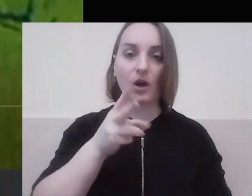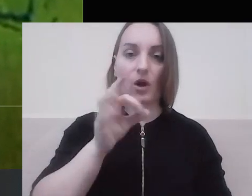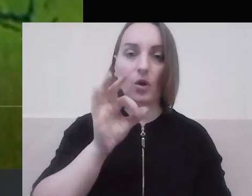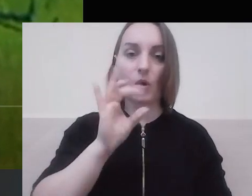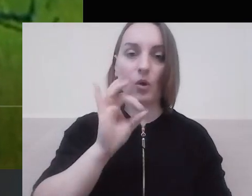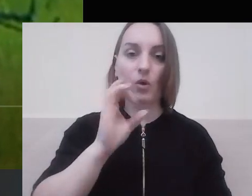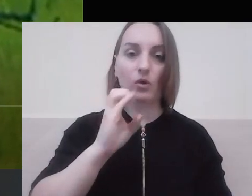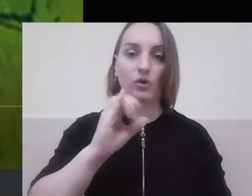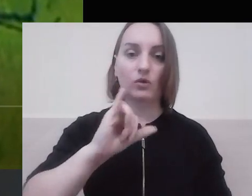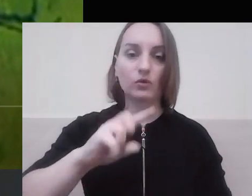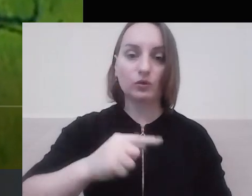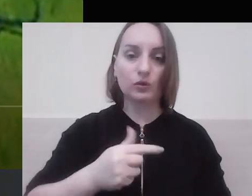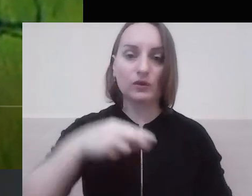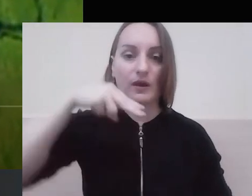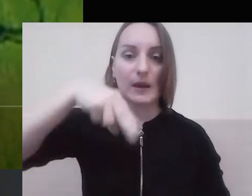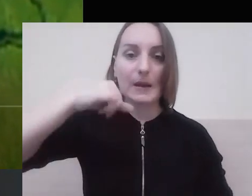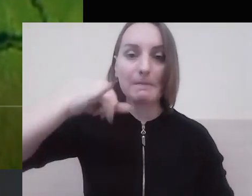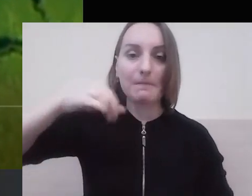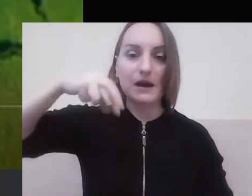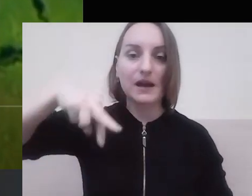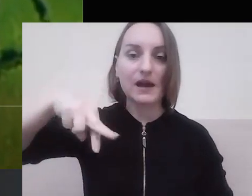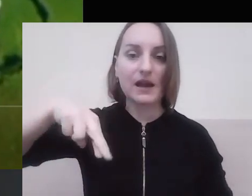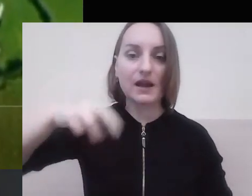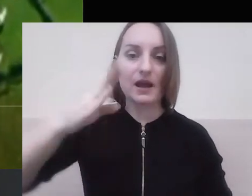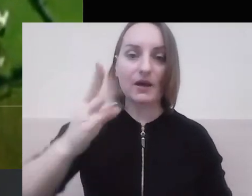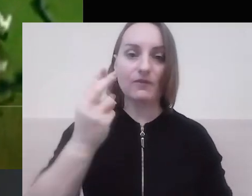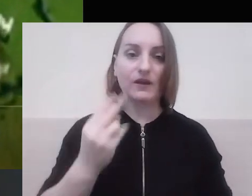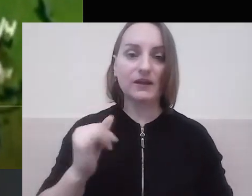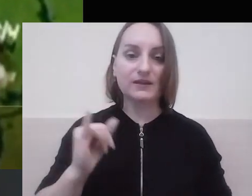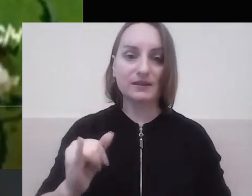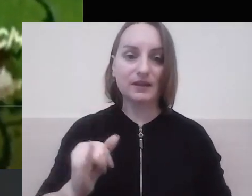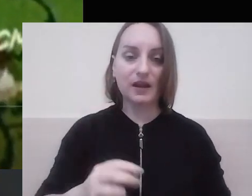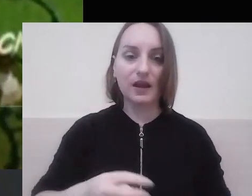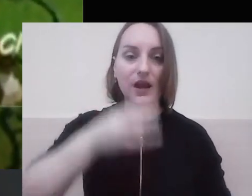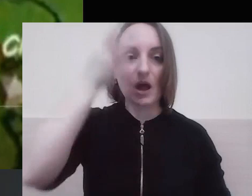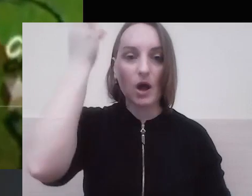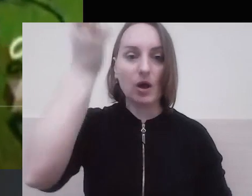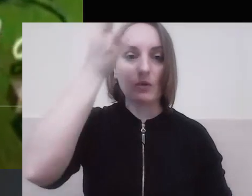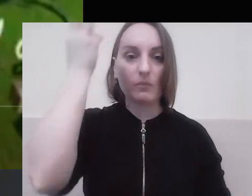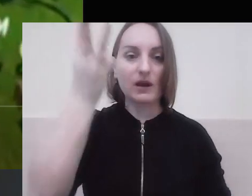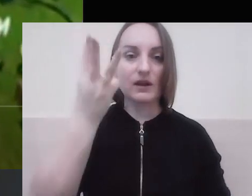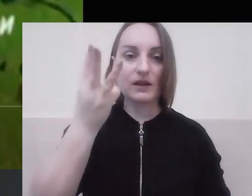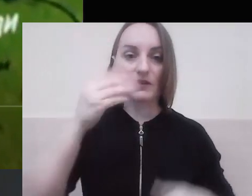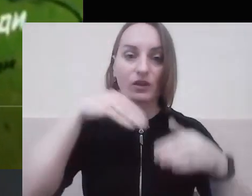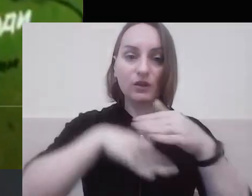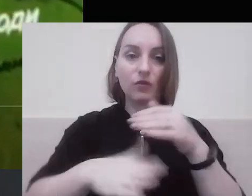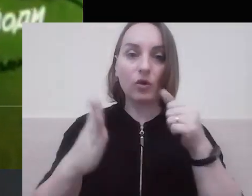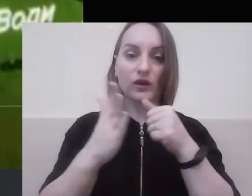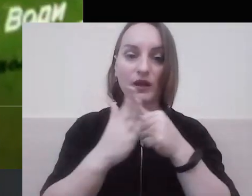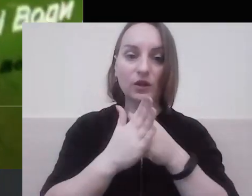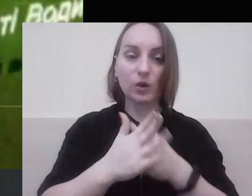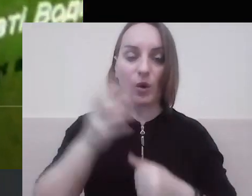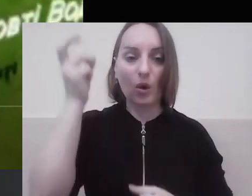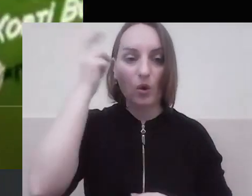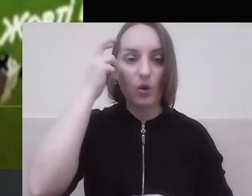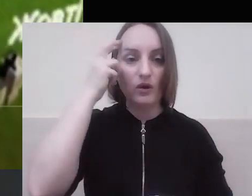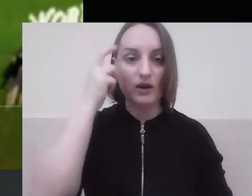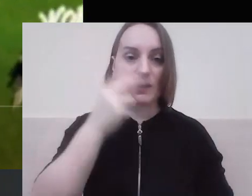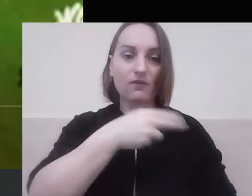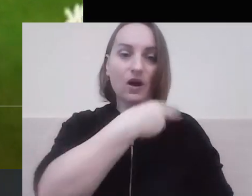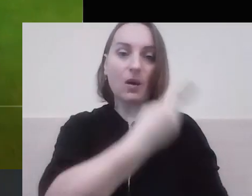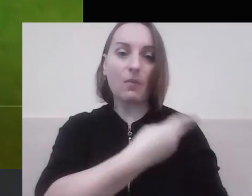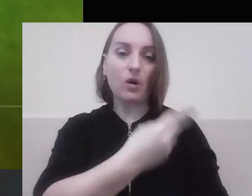Хмельницький з військом 23 грудня 1648 року вступає в Київ. На той час польська